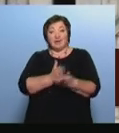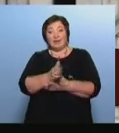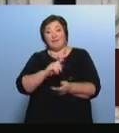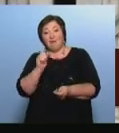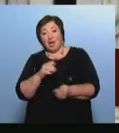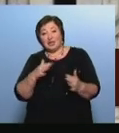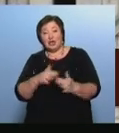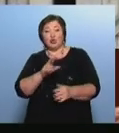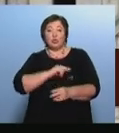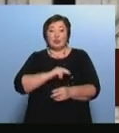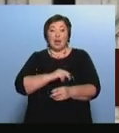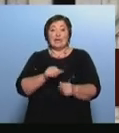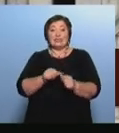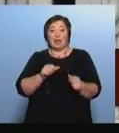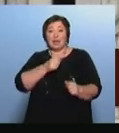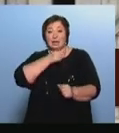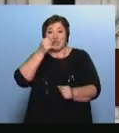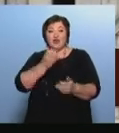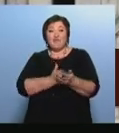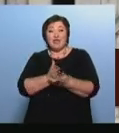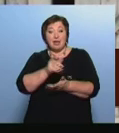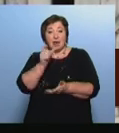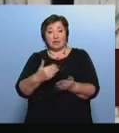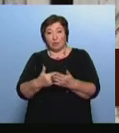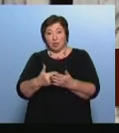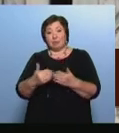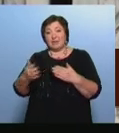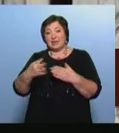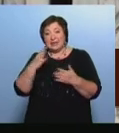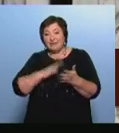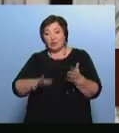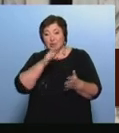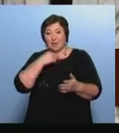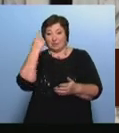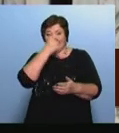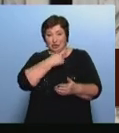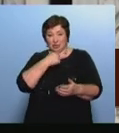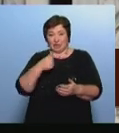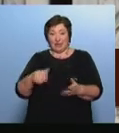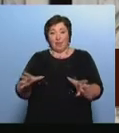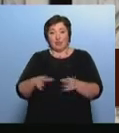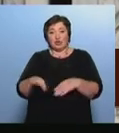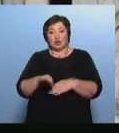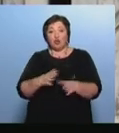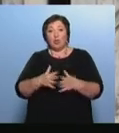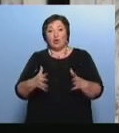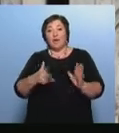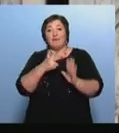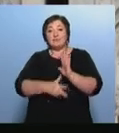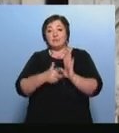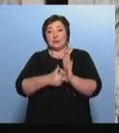старший ветеран, которому около 90 лет Принес лично сам вместе с женой более 80